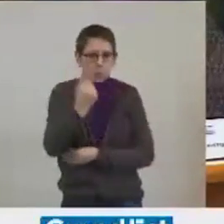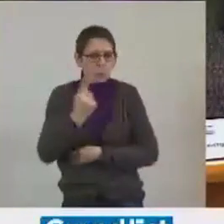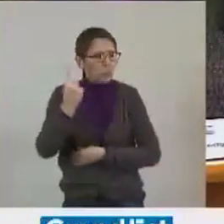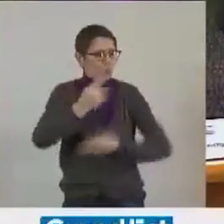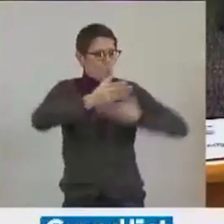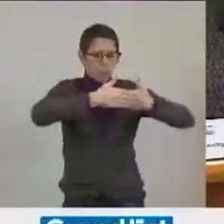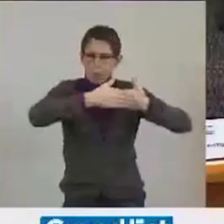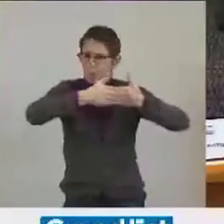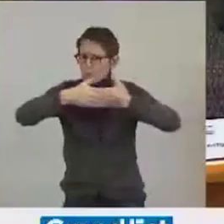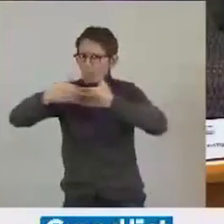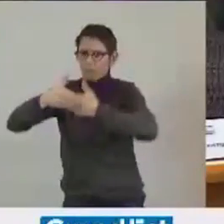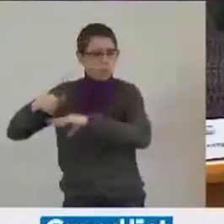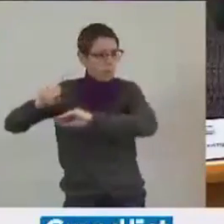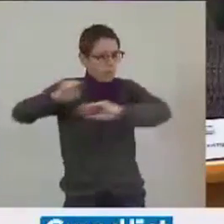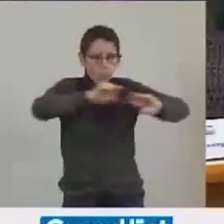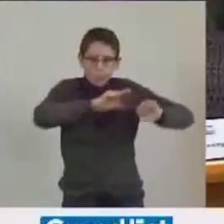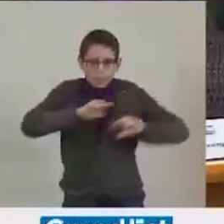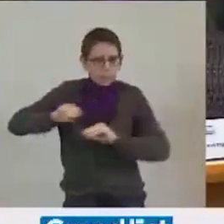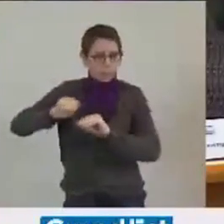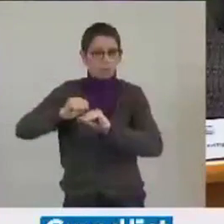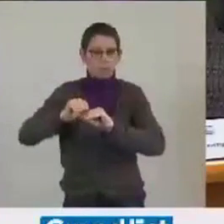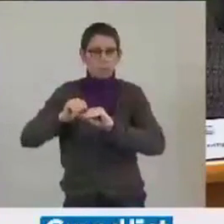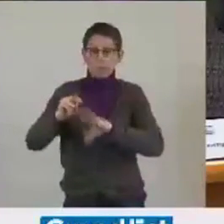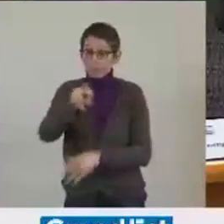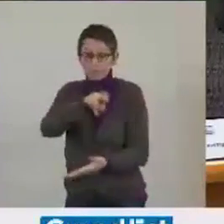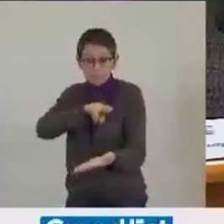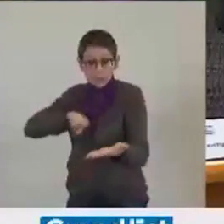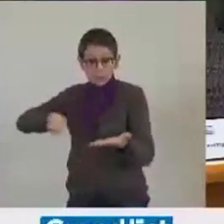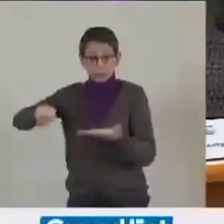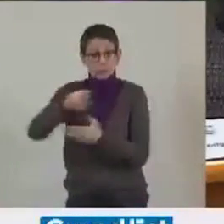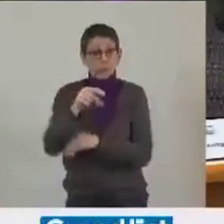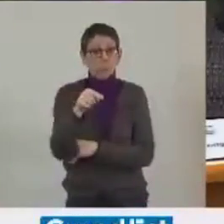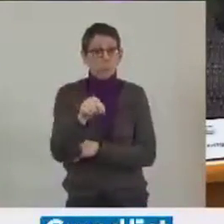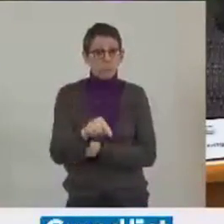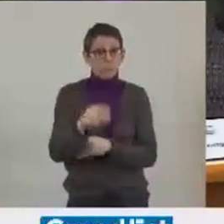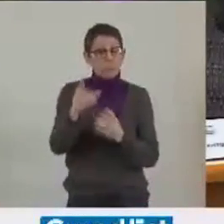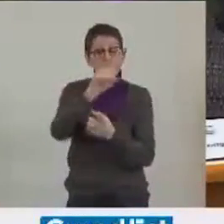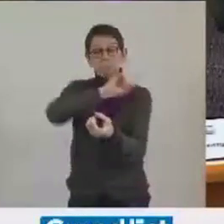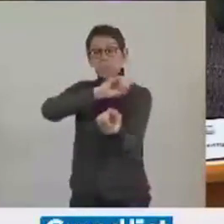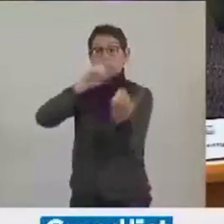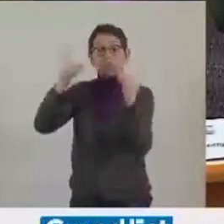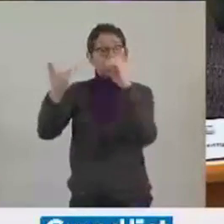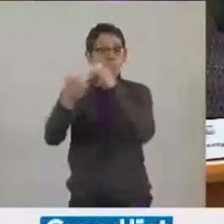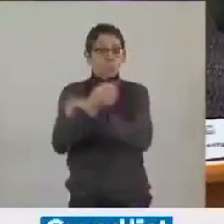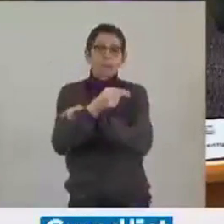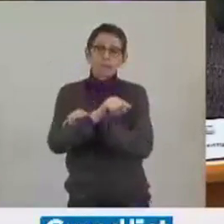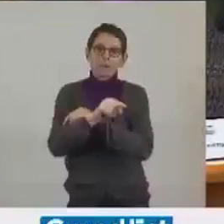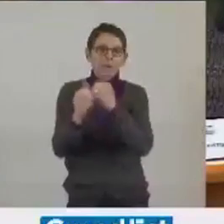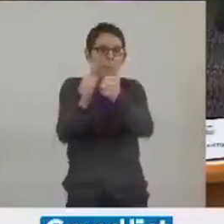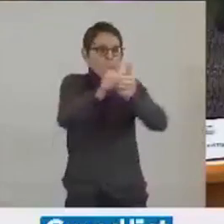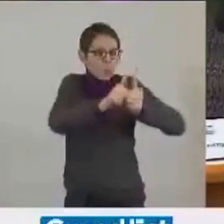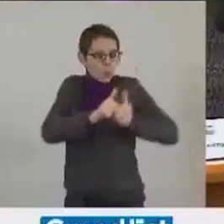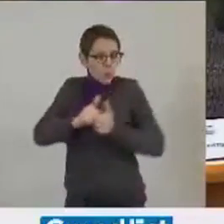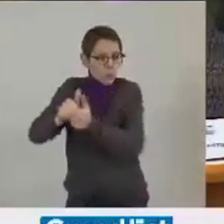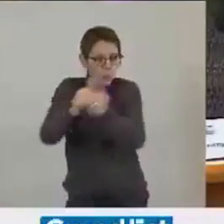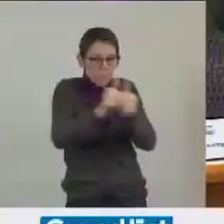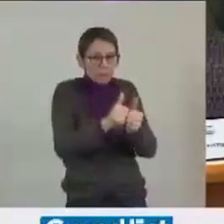'écoute des habitants, la région est devenue incontestablement une collectivité qui trouve sa place.